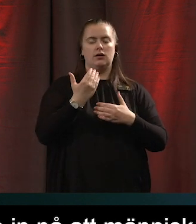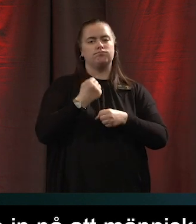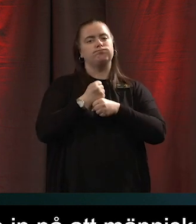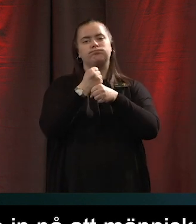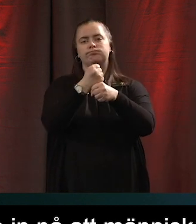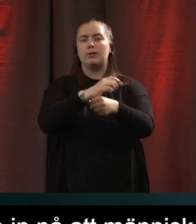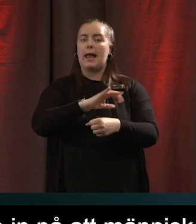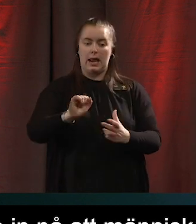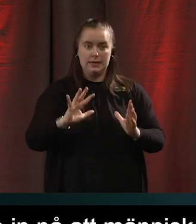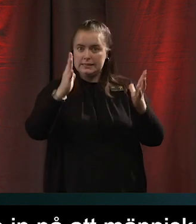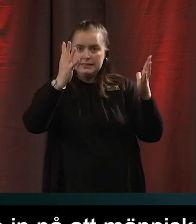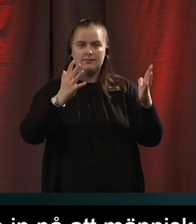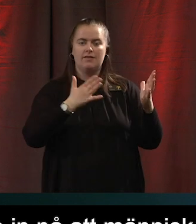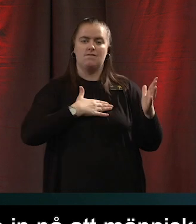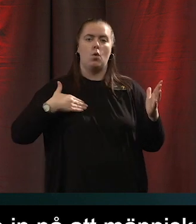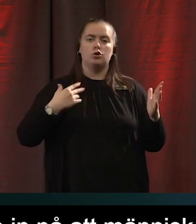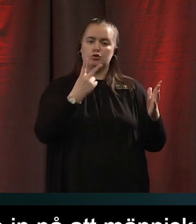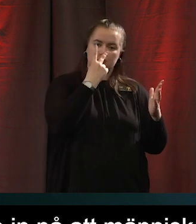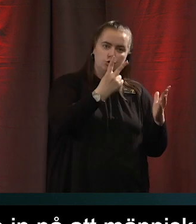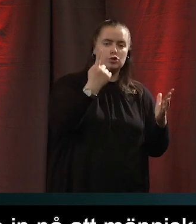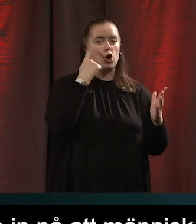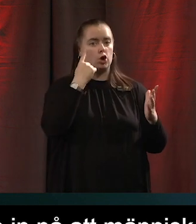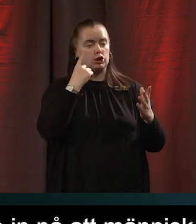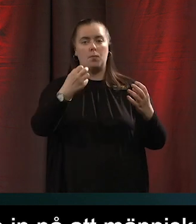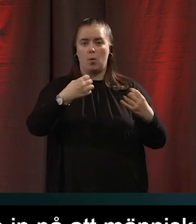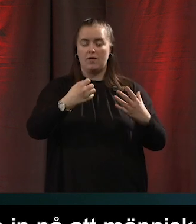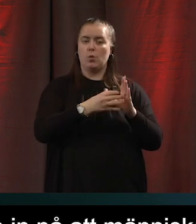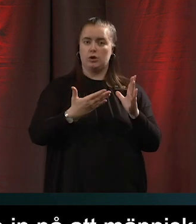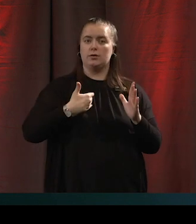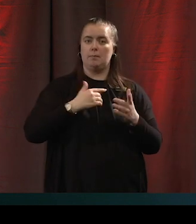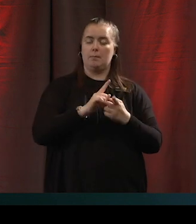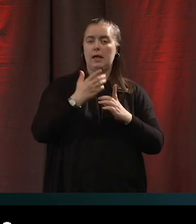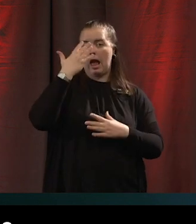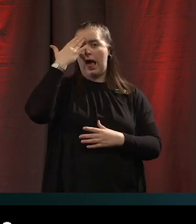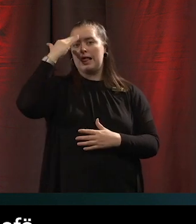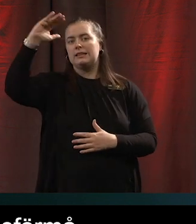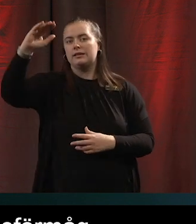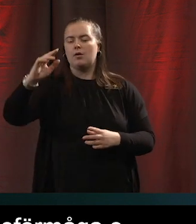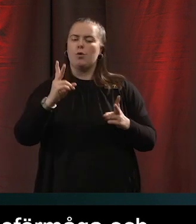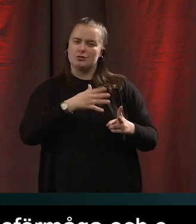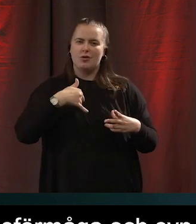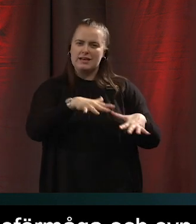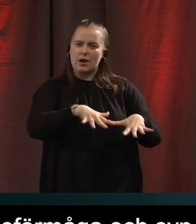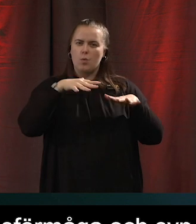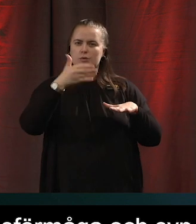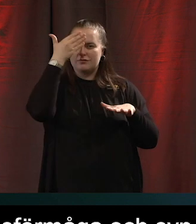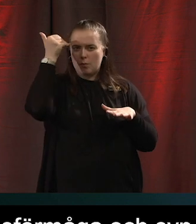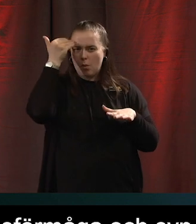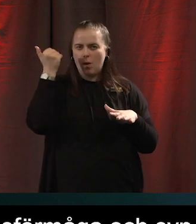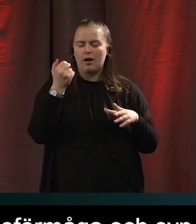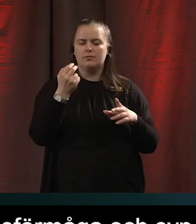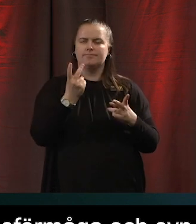av att vi åldras vår hörsel också och även vår reaktionsförmåga så jag tror att för att skapa den där grundläggande